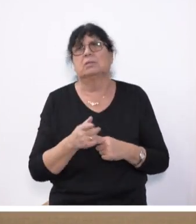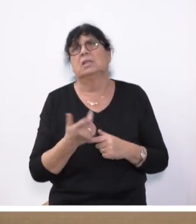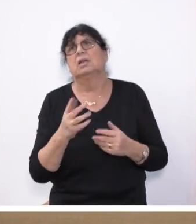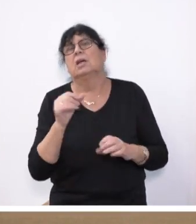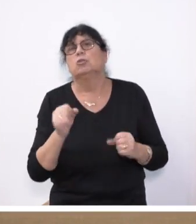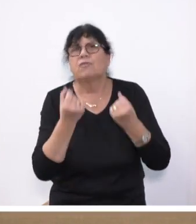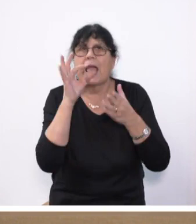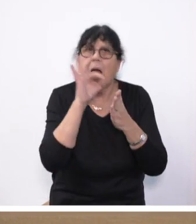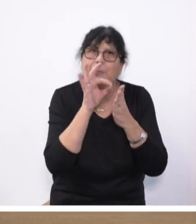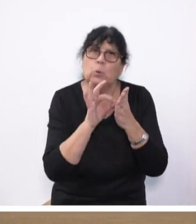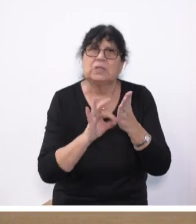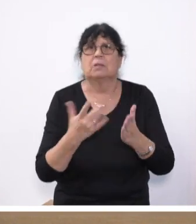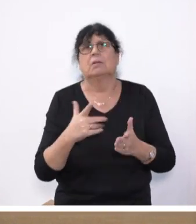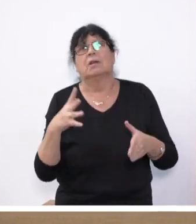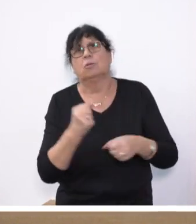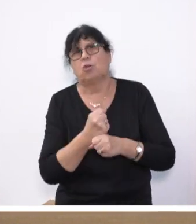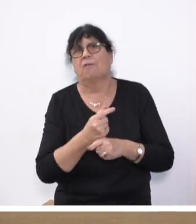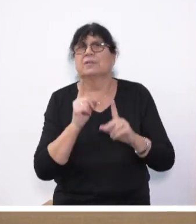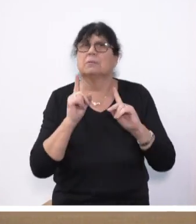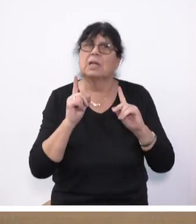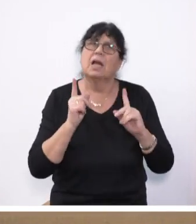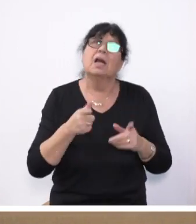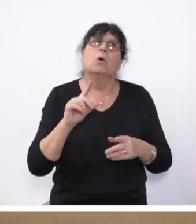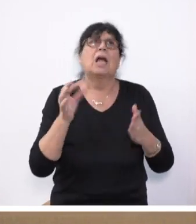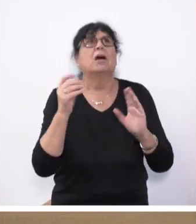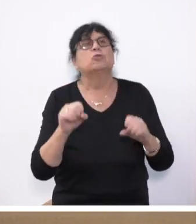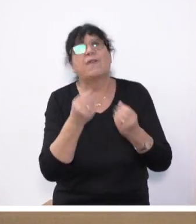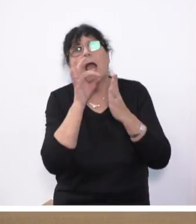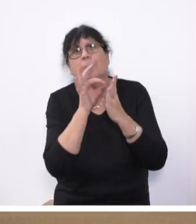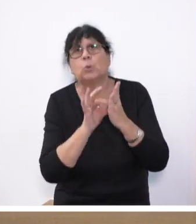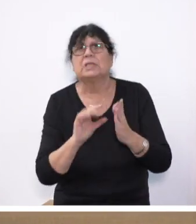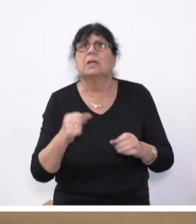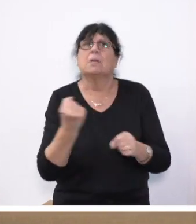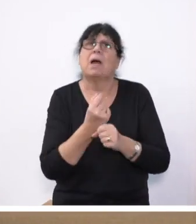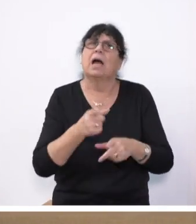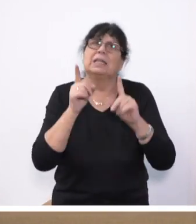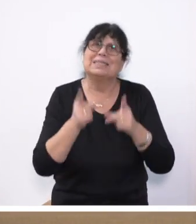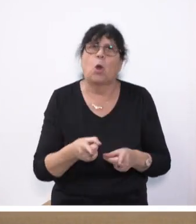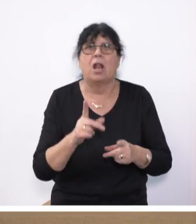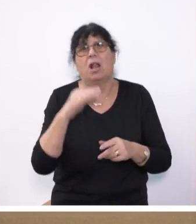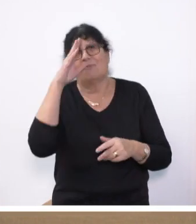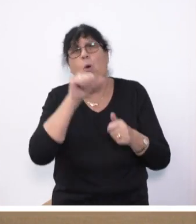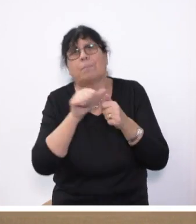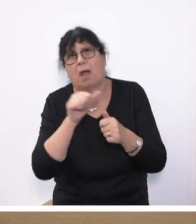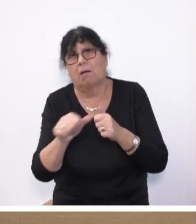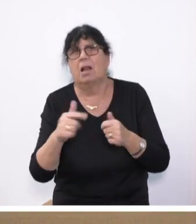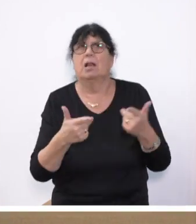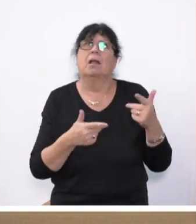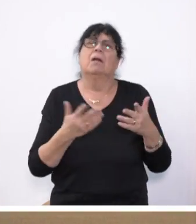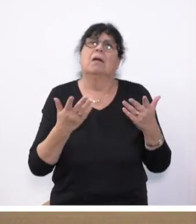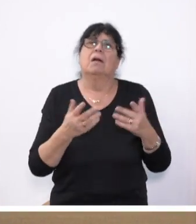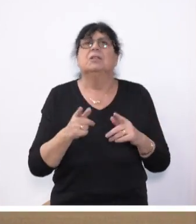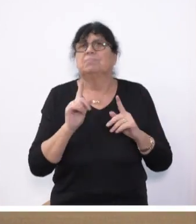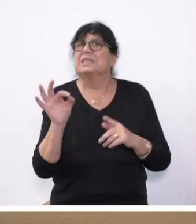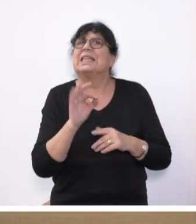Schwerpunkte geschaffen werden, wo Schwerpunkte geschaffen werden sollten, wo noch Mangel ist. Und das ist so.